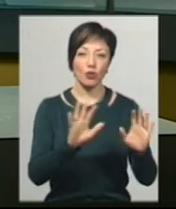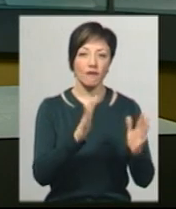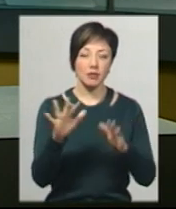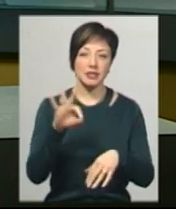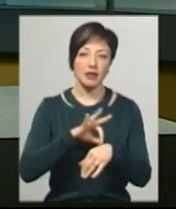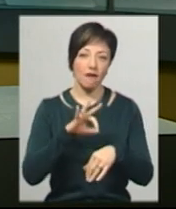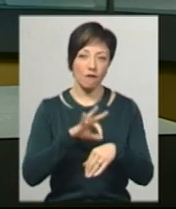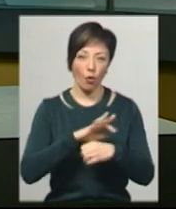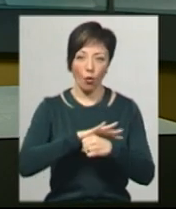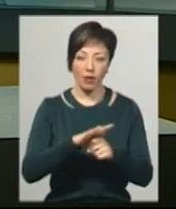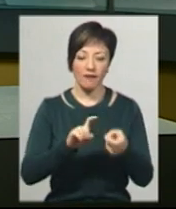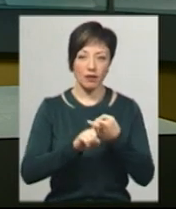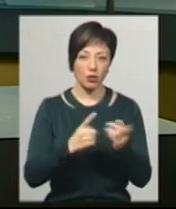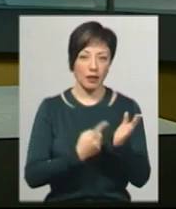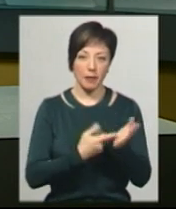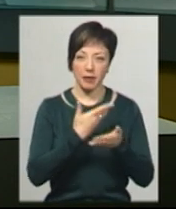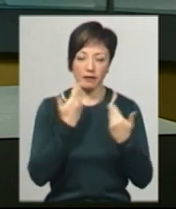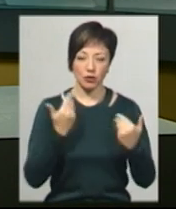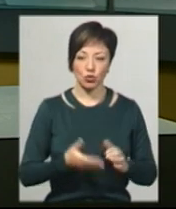захворювання на коронавірус не підтверджено.